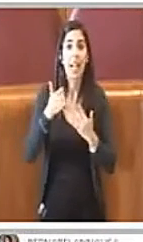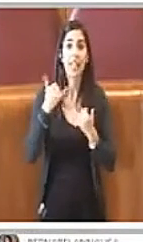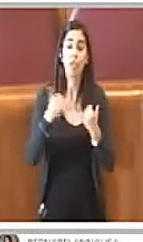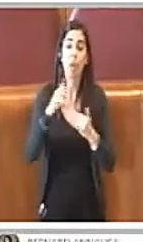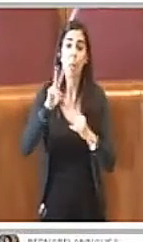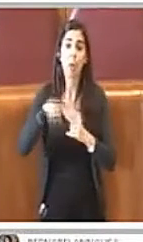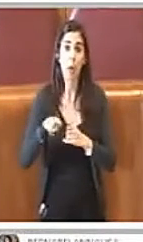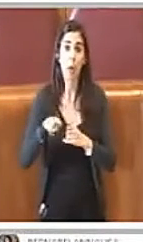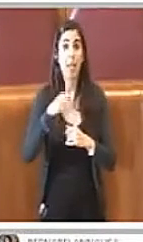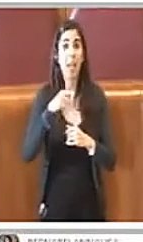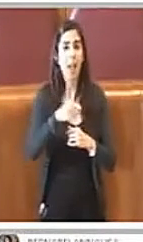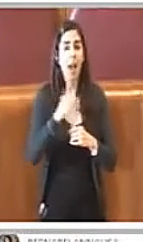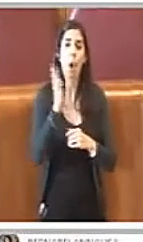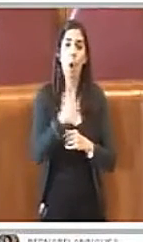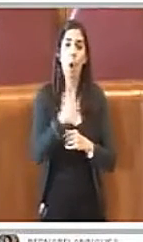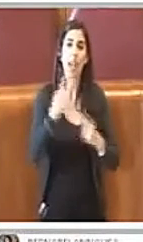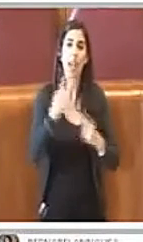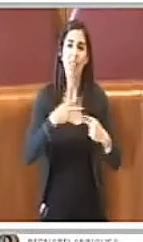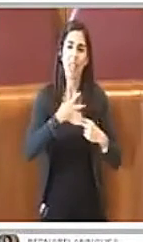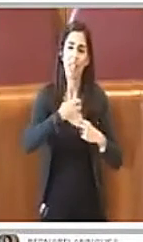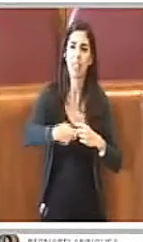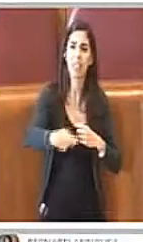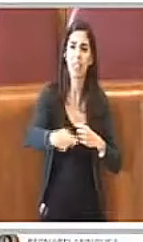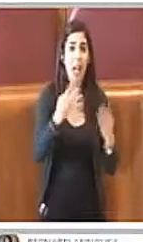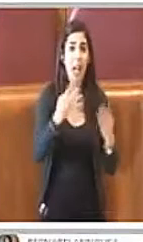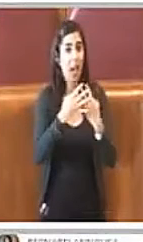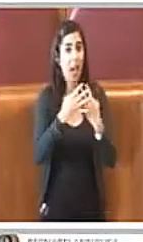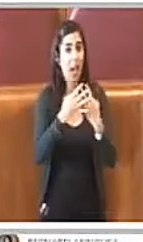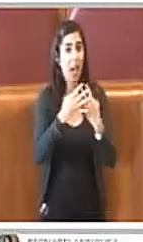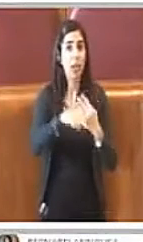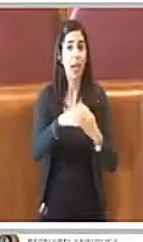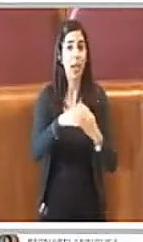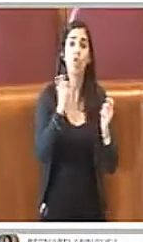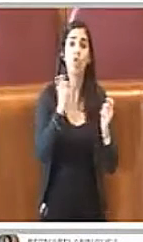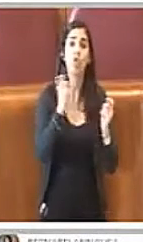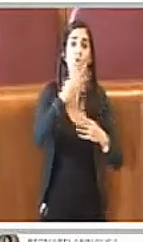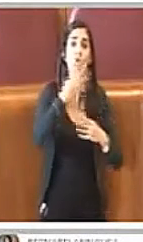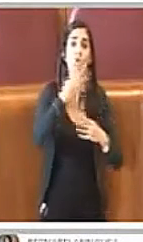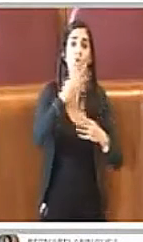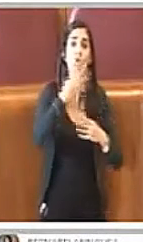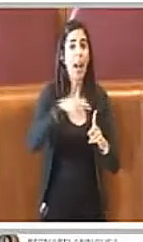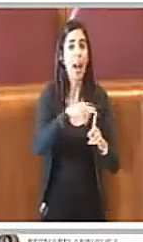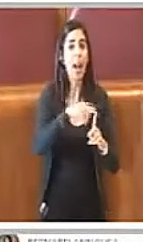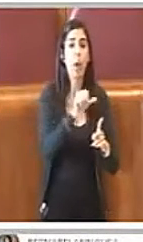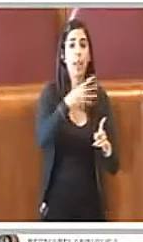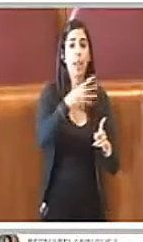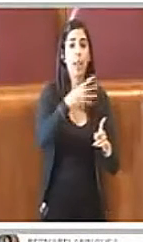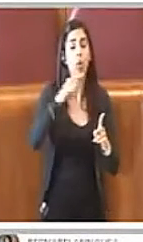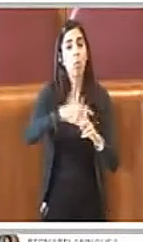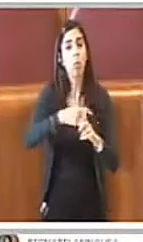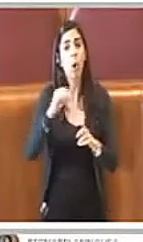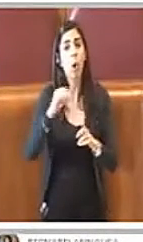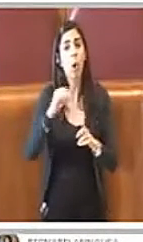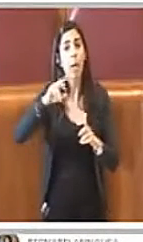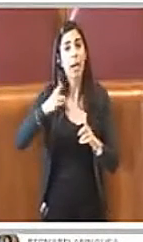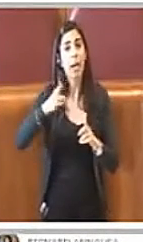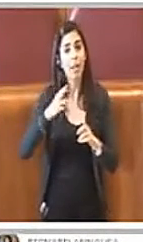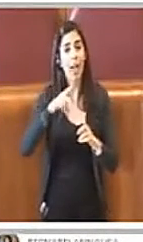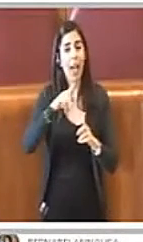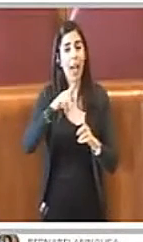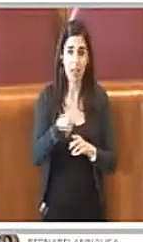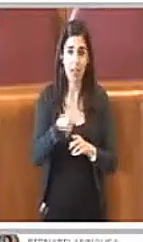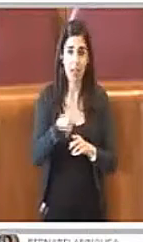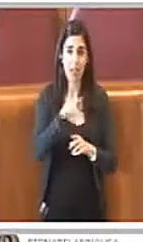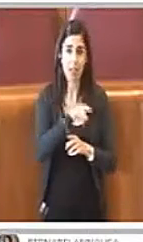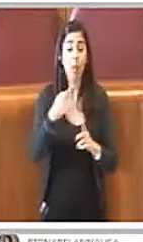condanna all'ergastolo ai generali Suarez, Mazon e Omar Rivera e condanne